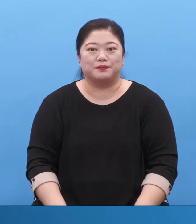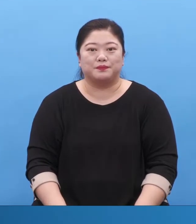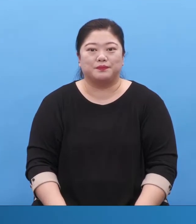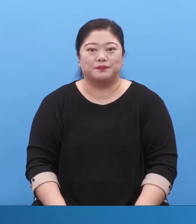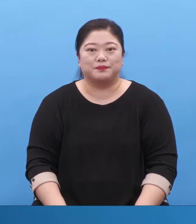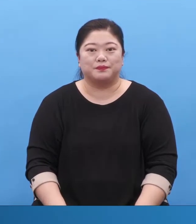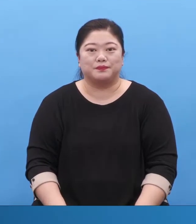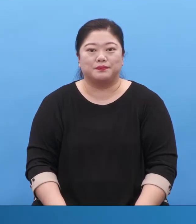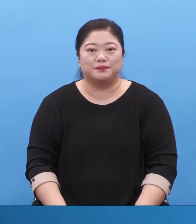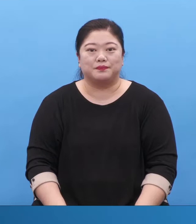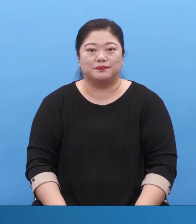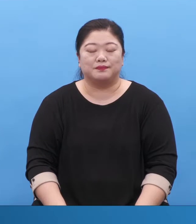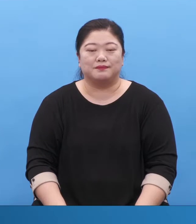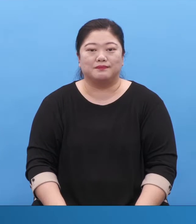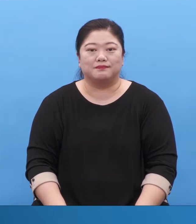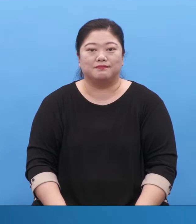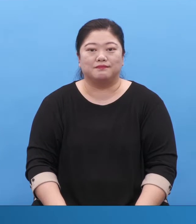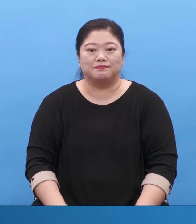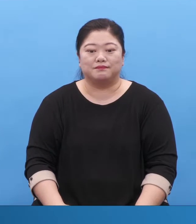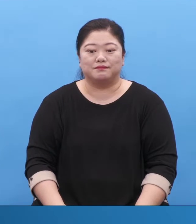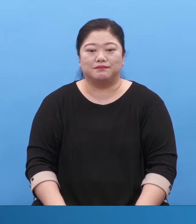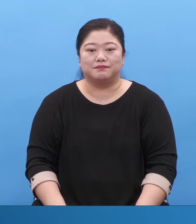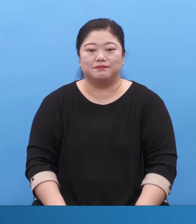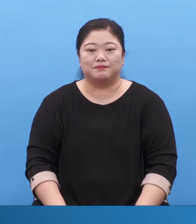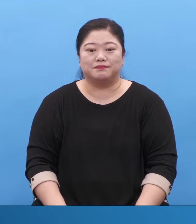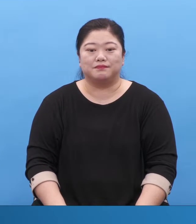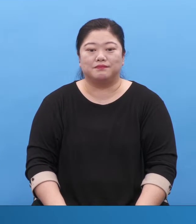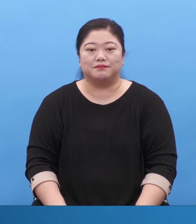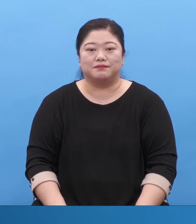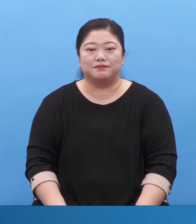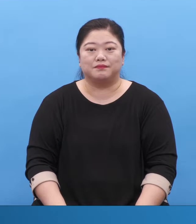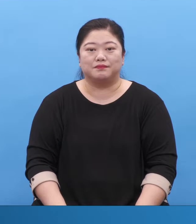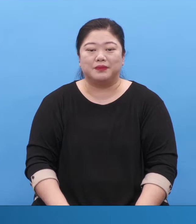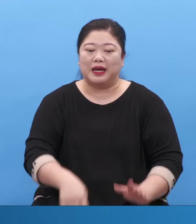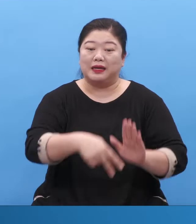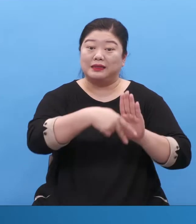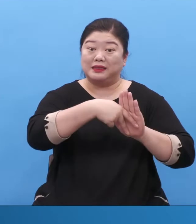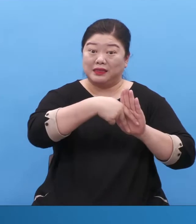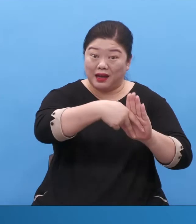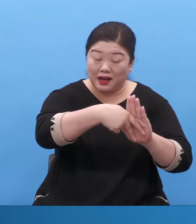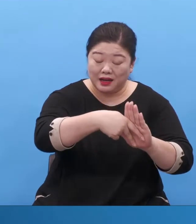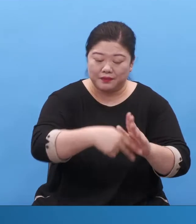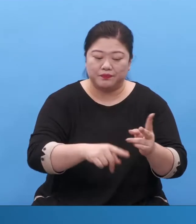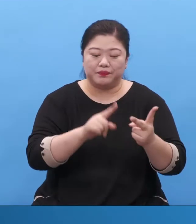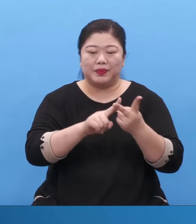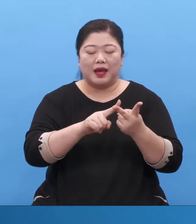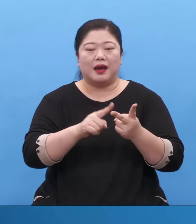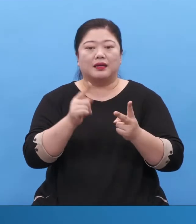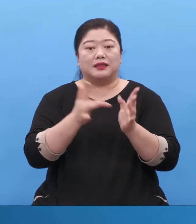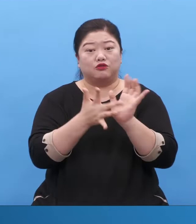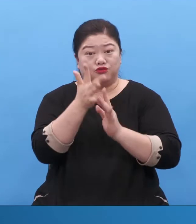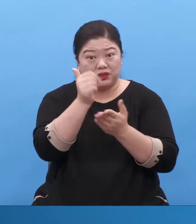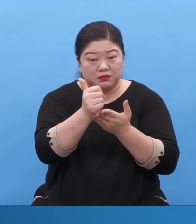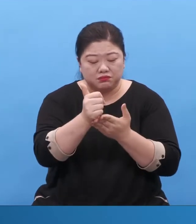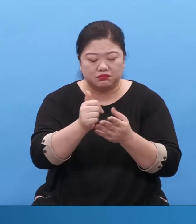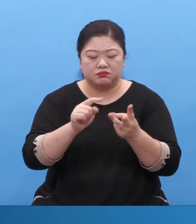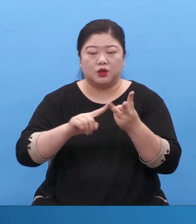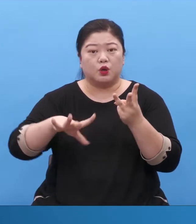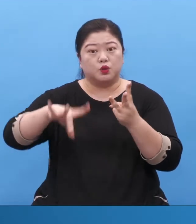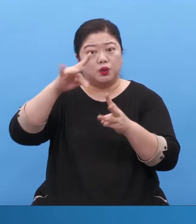이사야가 그것부터 했잖아요. 초대교회 예수님은 그것부터 설명했고요. 바울이 그것부터 했다 이 말이에요.